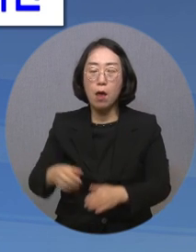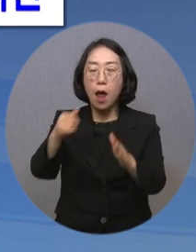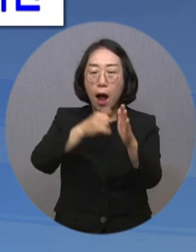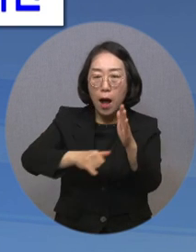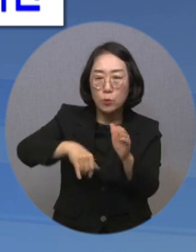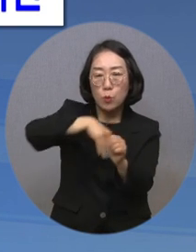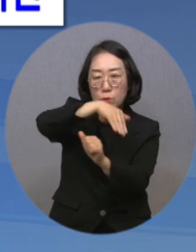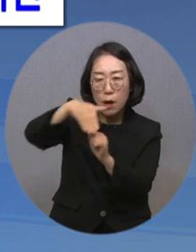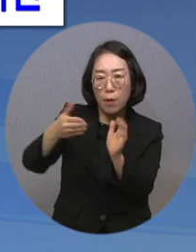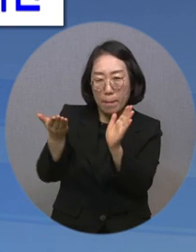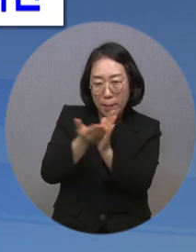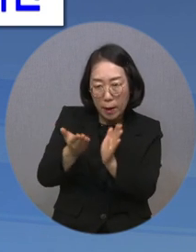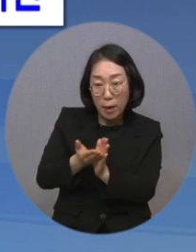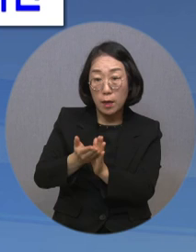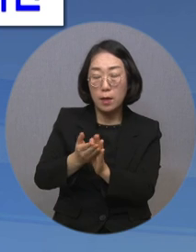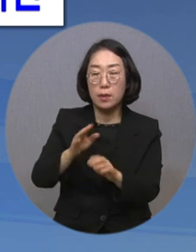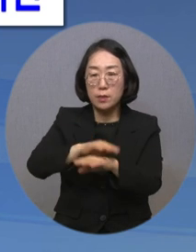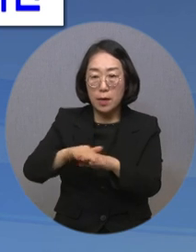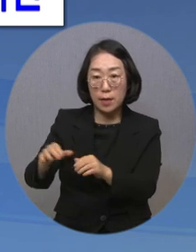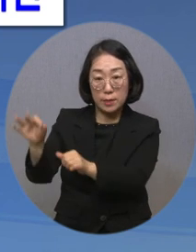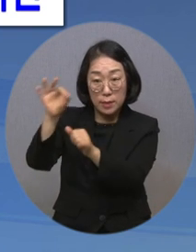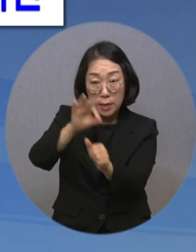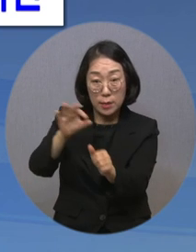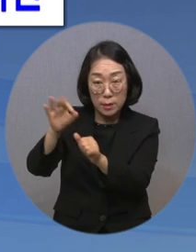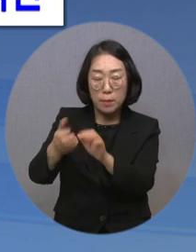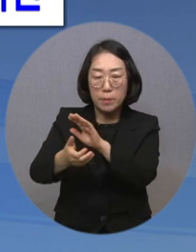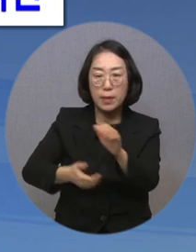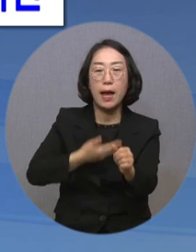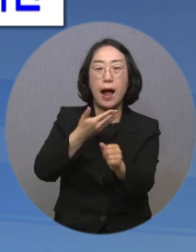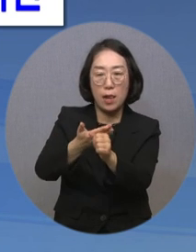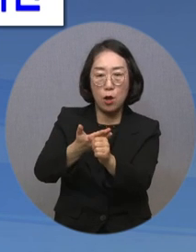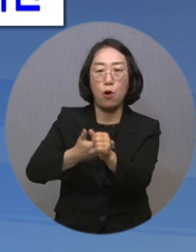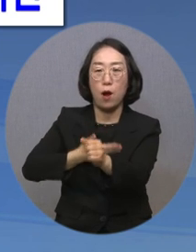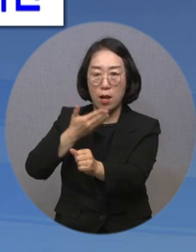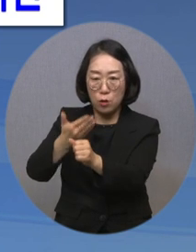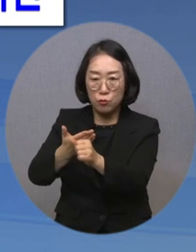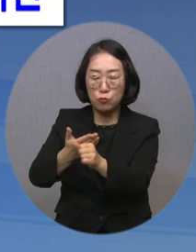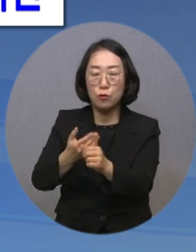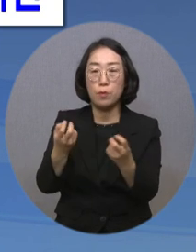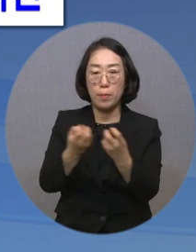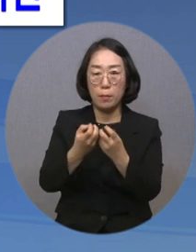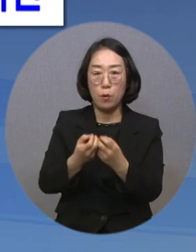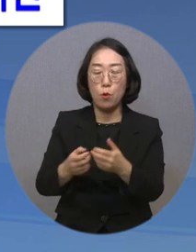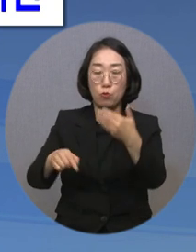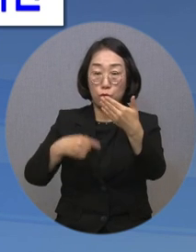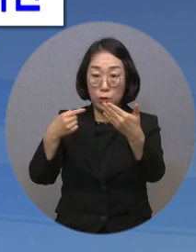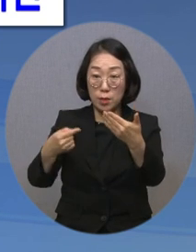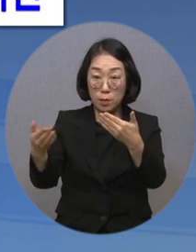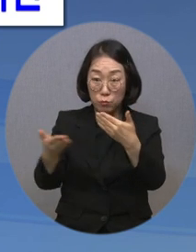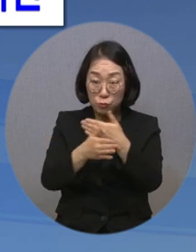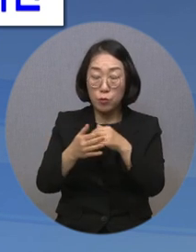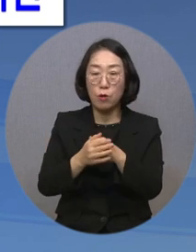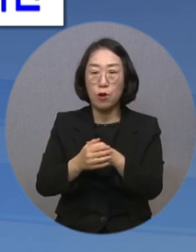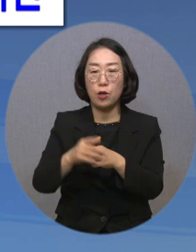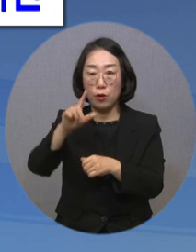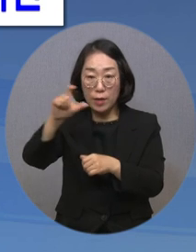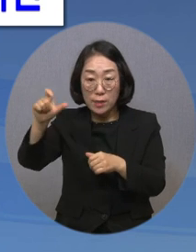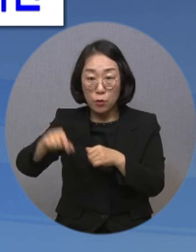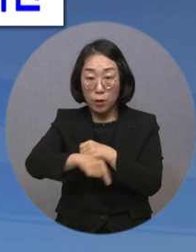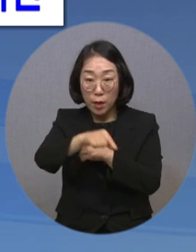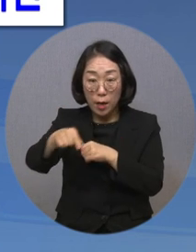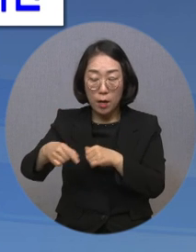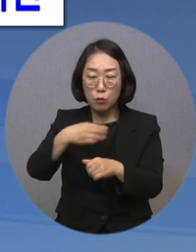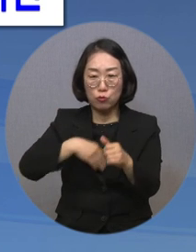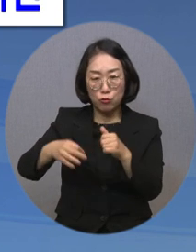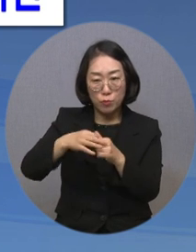분석해 받을 수 있는 복지서비스를 찾아 선제적으로 안내하는 제도로 지난 9월 1일 15개 복지사업의 수급자 등을